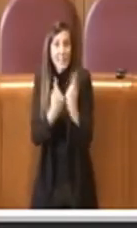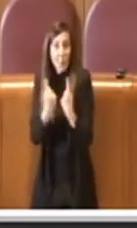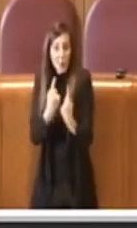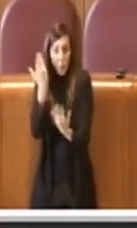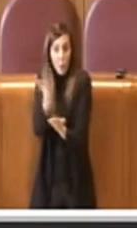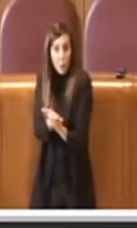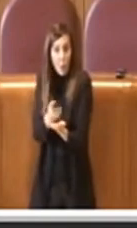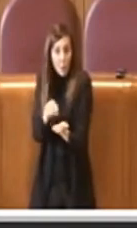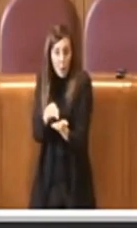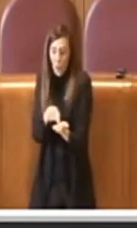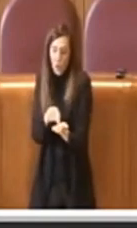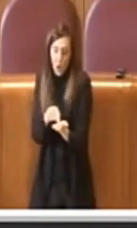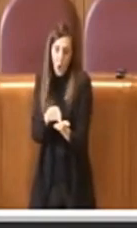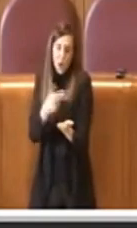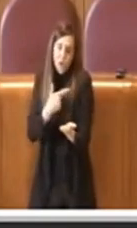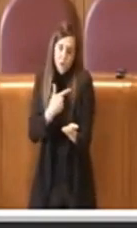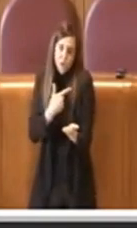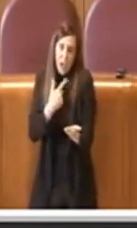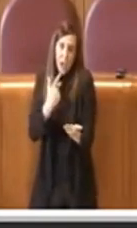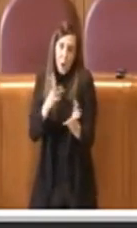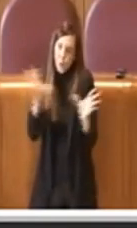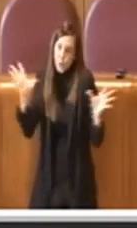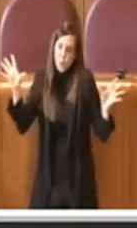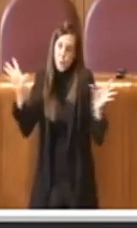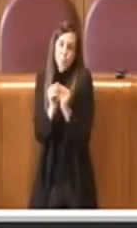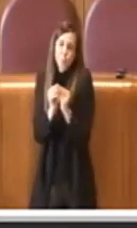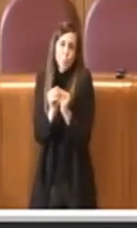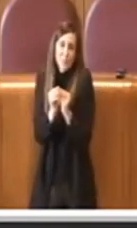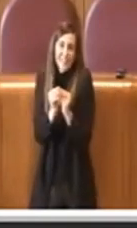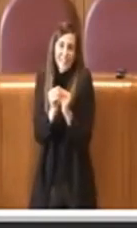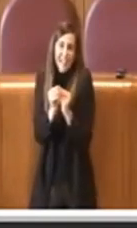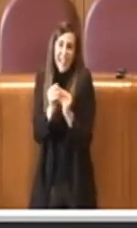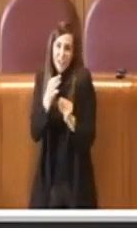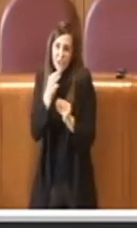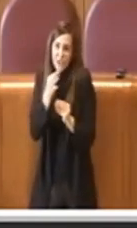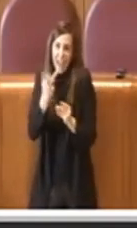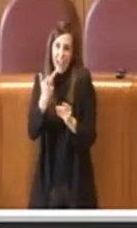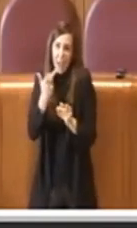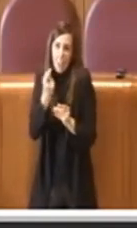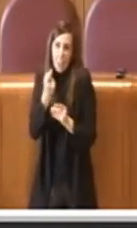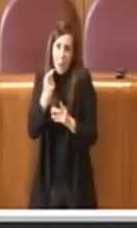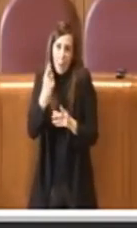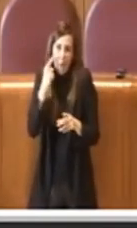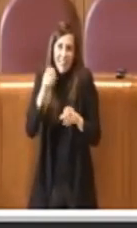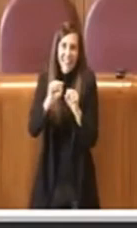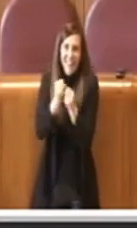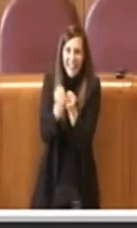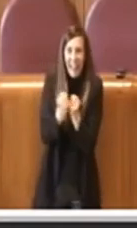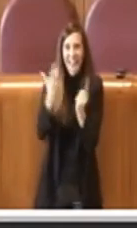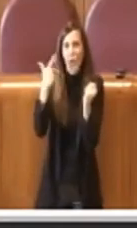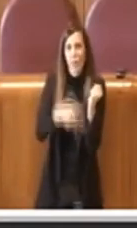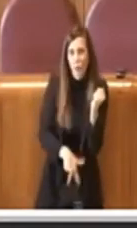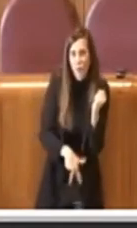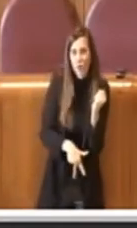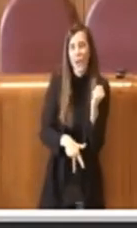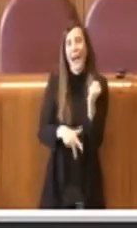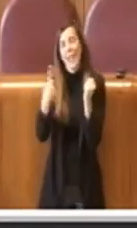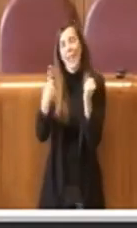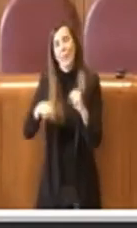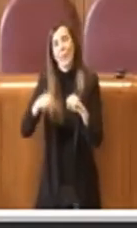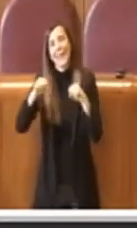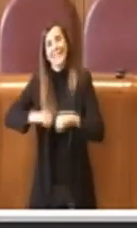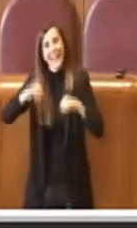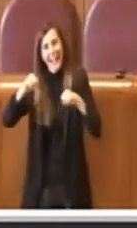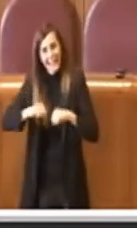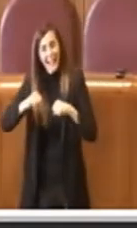proposta, ci sono stati e ci sono tuttora purtroppo delle forti ripercussioni non solo sociali e sanitarie ma